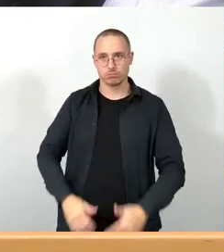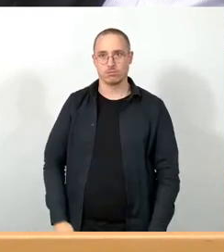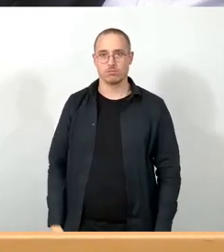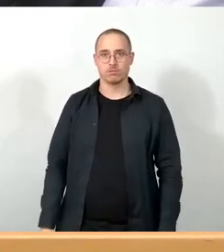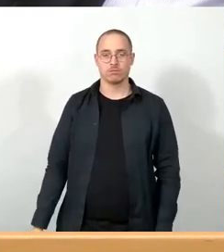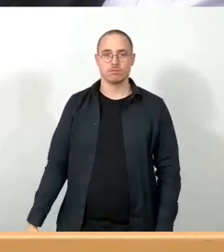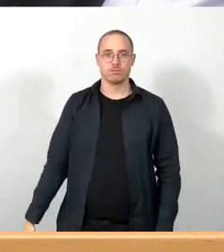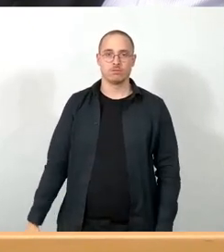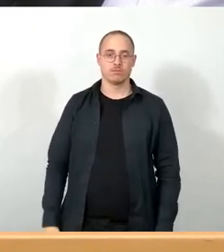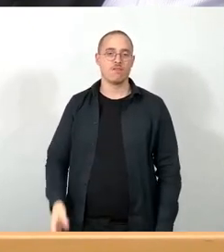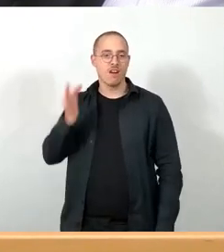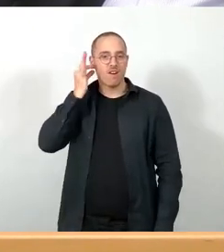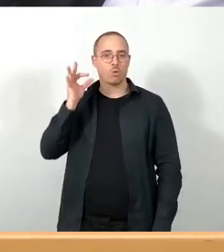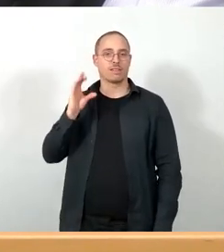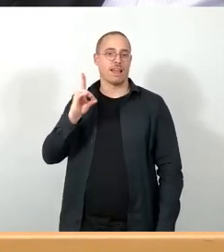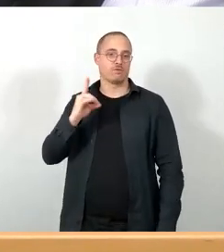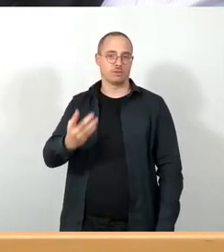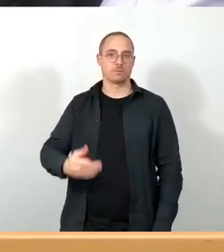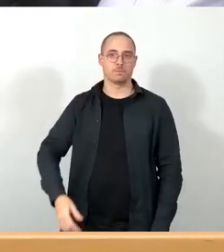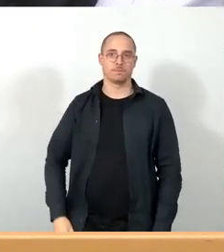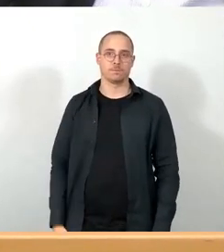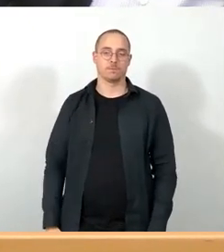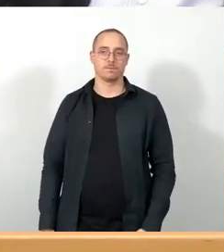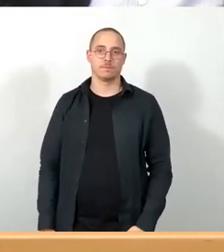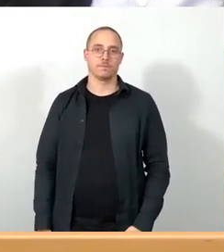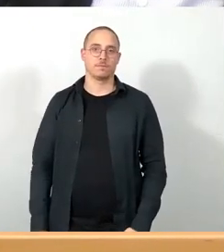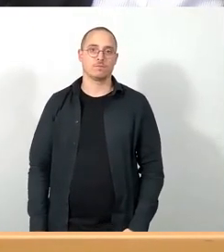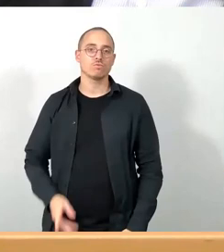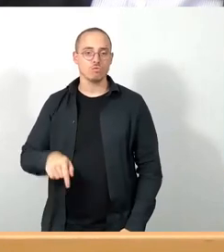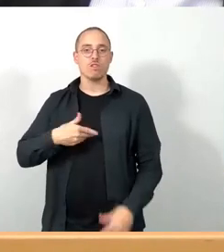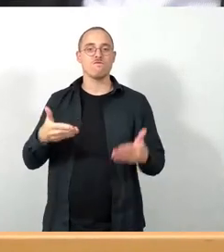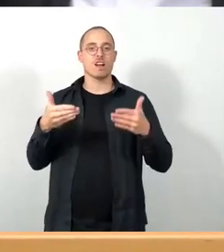wir in der Fraktionsrunde mit der CDU starten. Bitteschön.